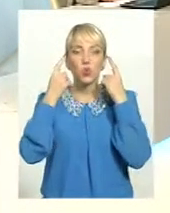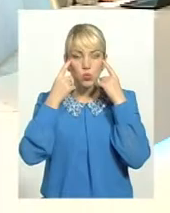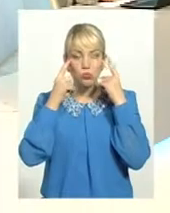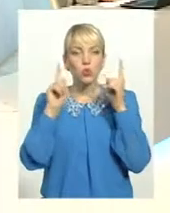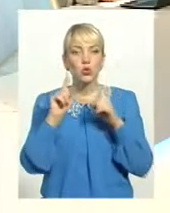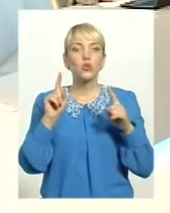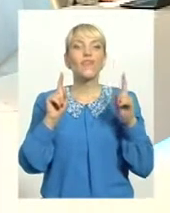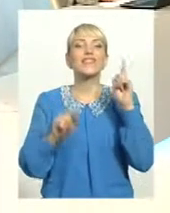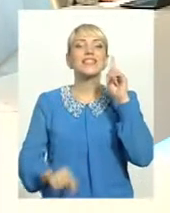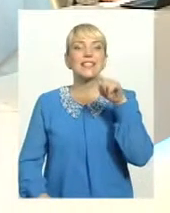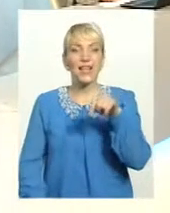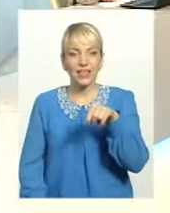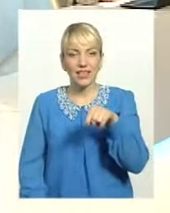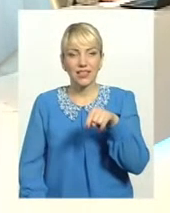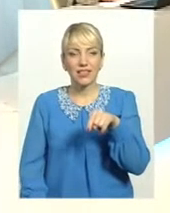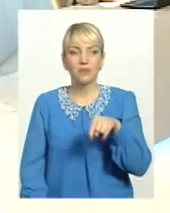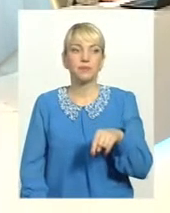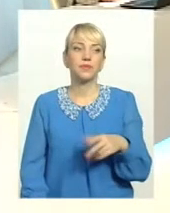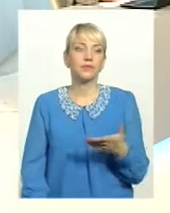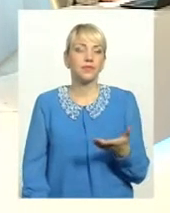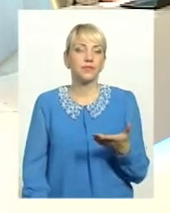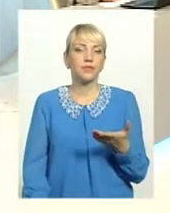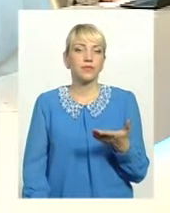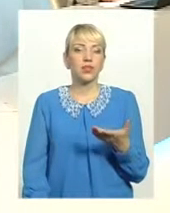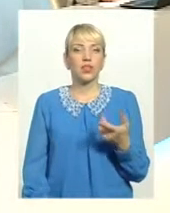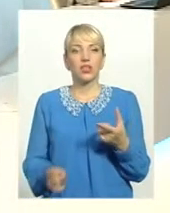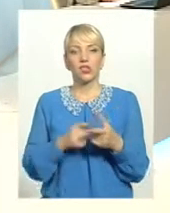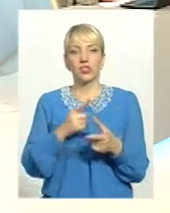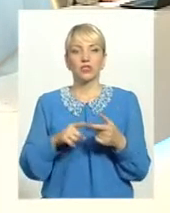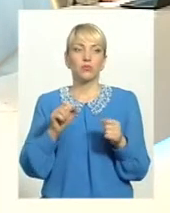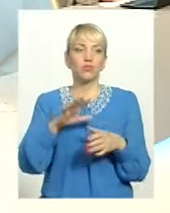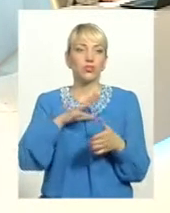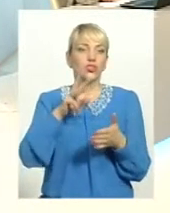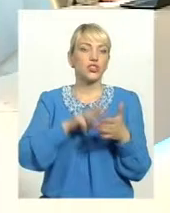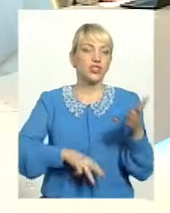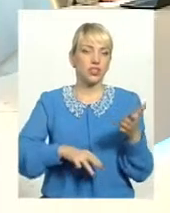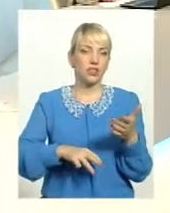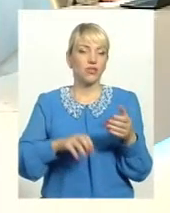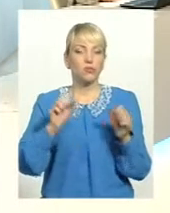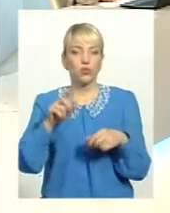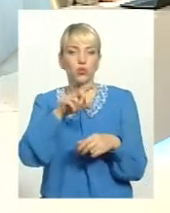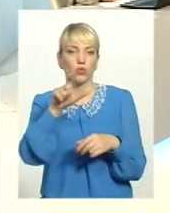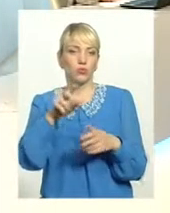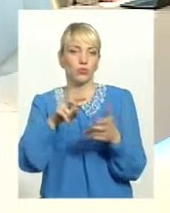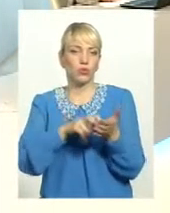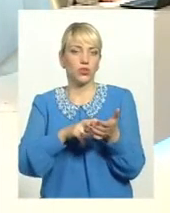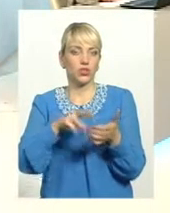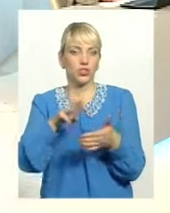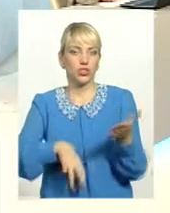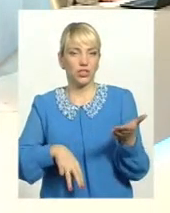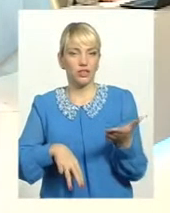може й росте свідомість, а може Чи не сплачувати стало дорожче. Може й так. Тому що